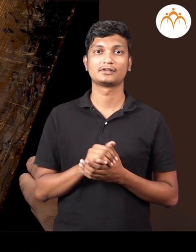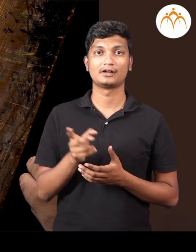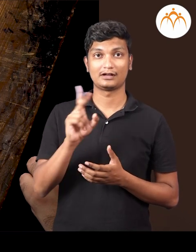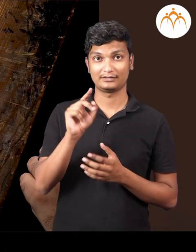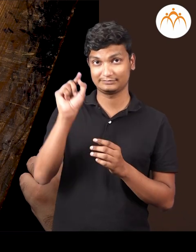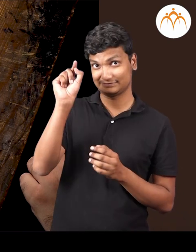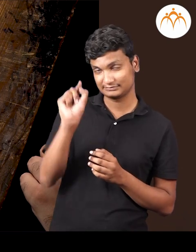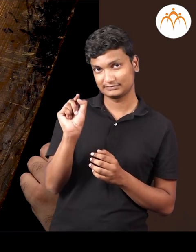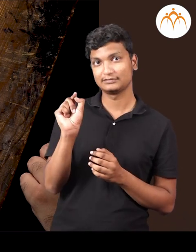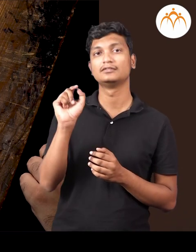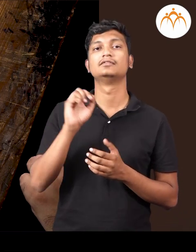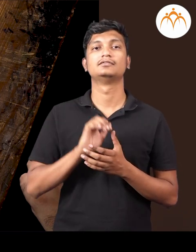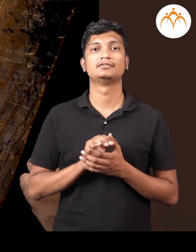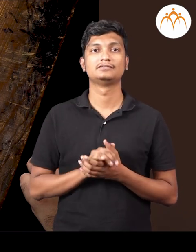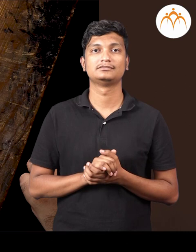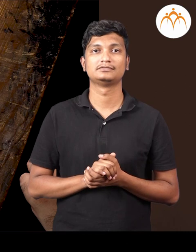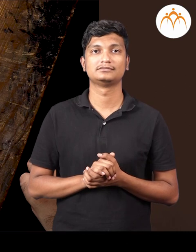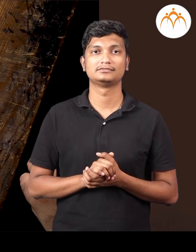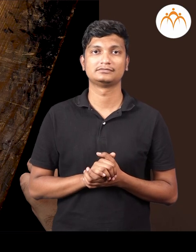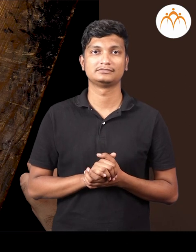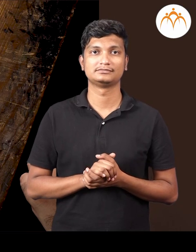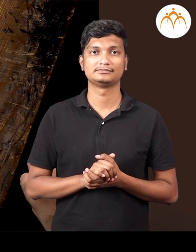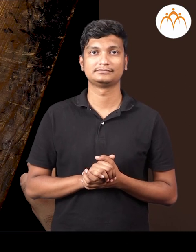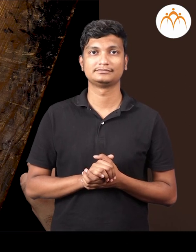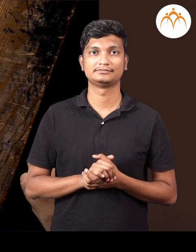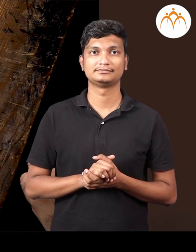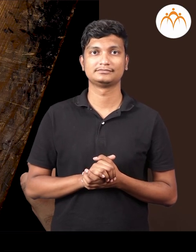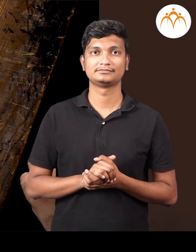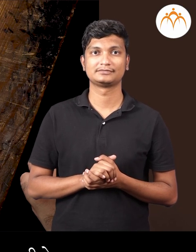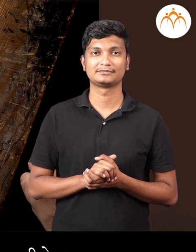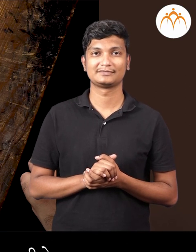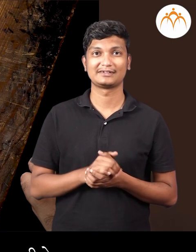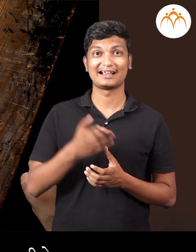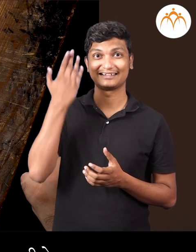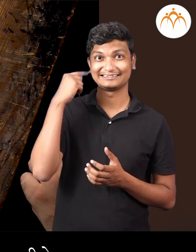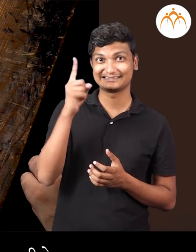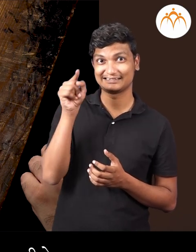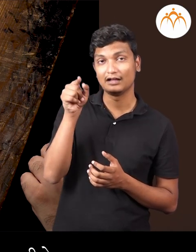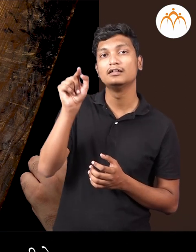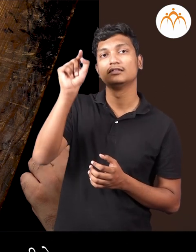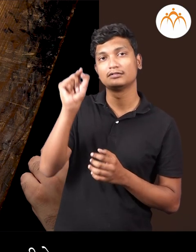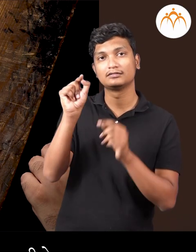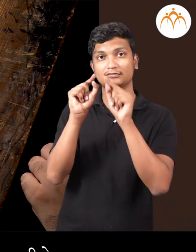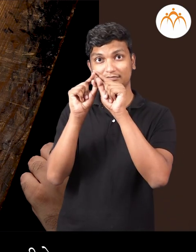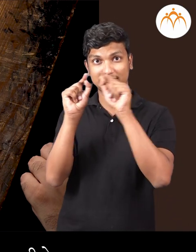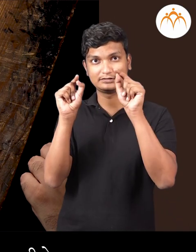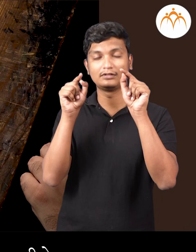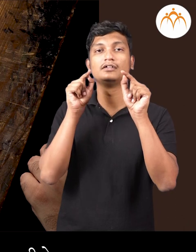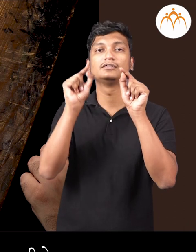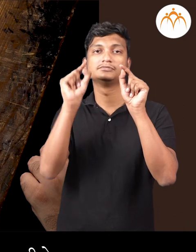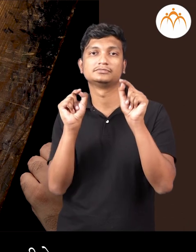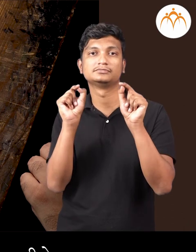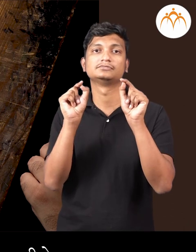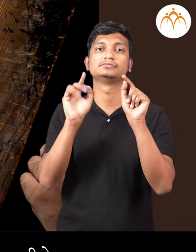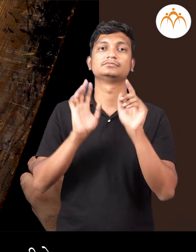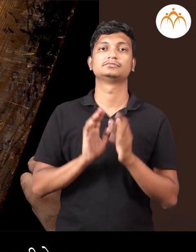आता परत एक उभी रेश काड़, आणि आता पहिल्या रेशेला जोड़नारी आडवी रेश काड़।